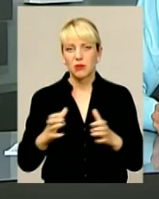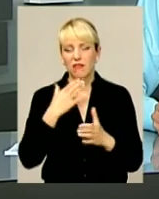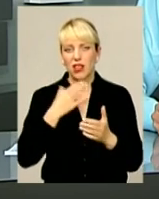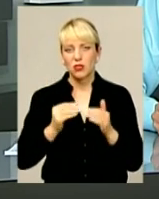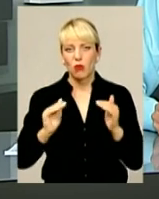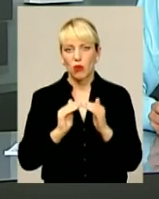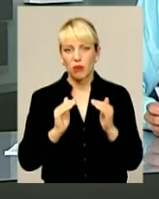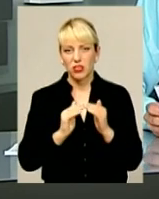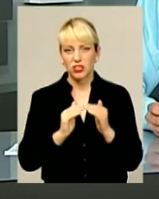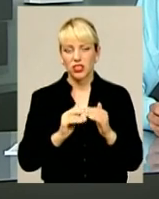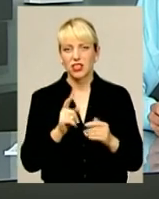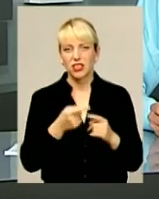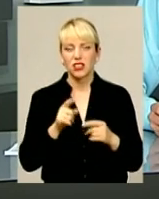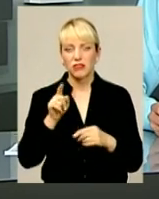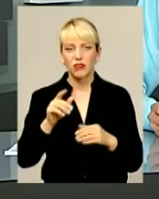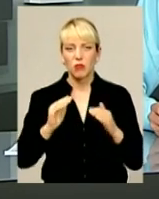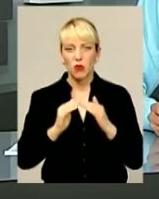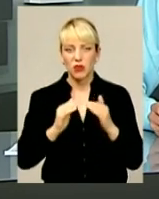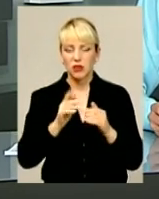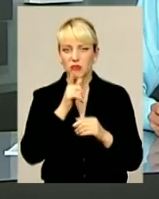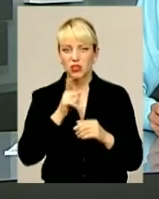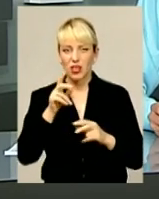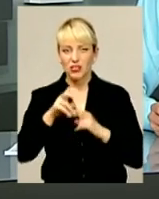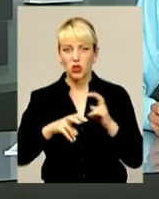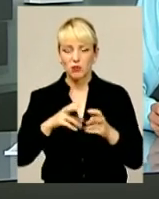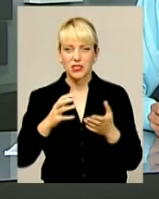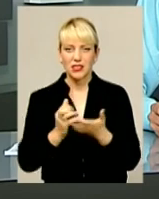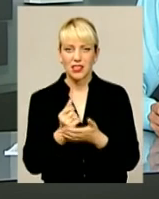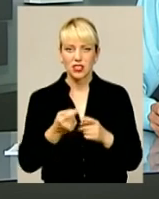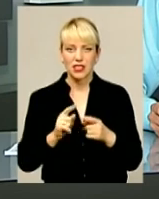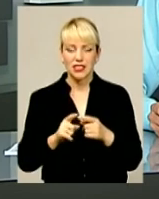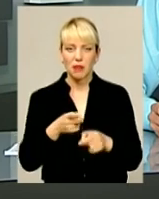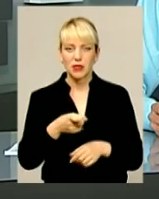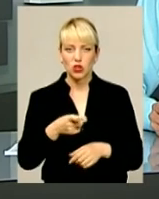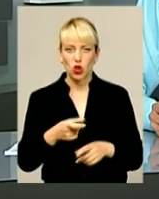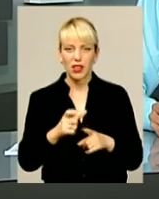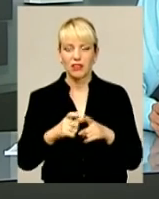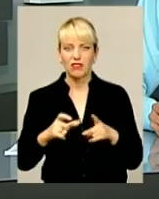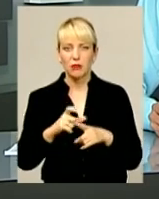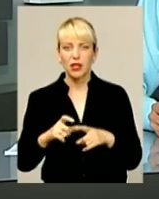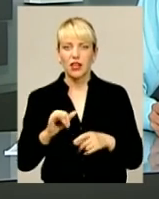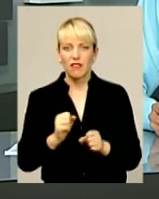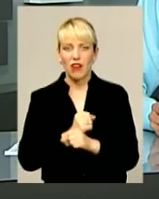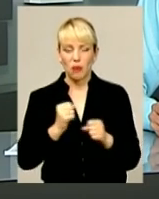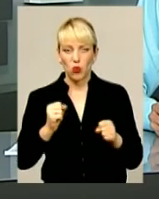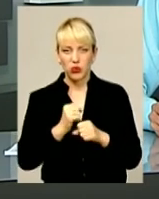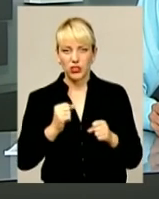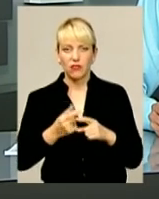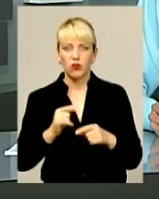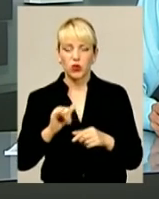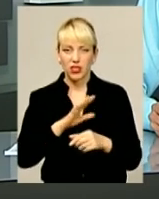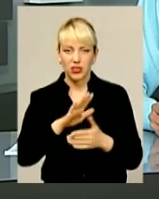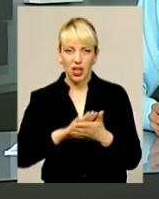власному помешканні. Саме там правоохоронці під час обшуку і знайшли пістолет, набої та вибухівку. Далі працівники СБУ